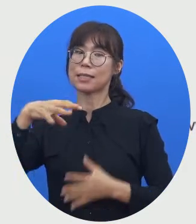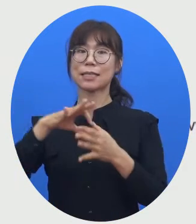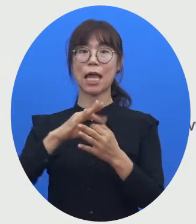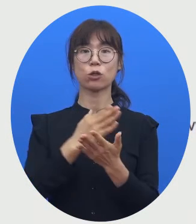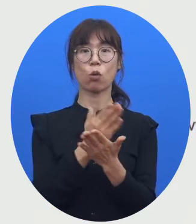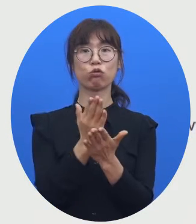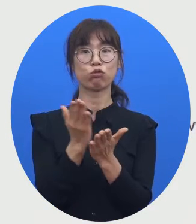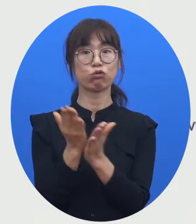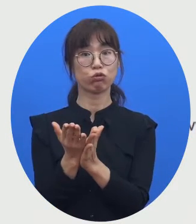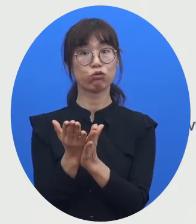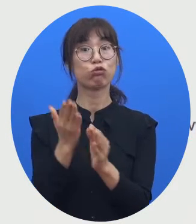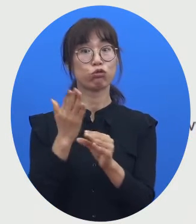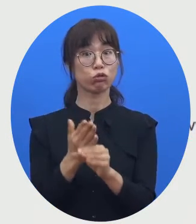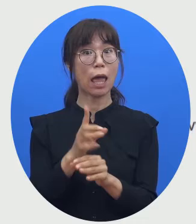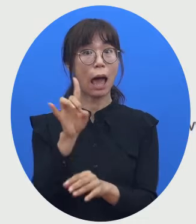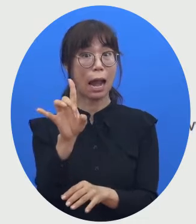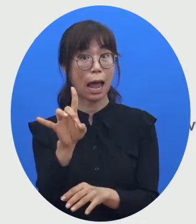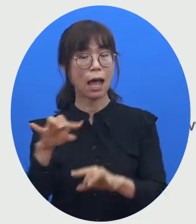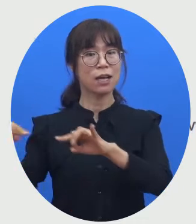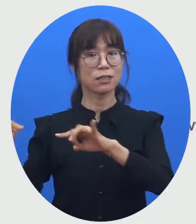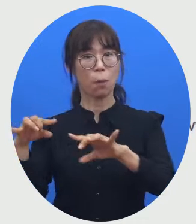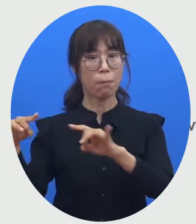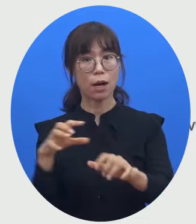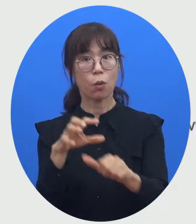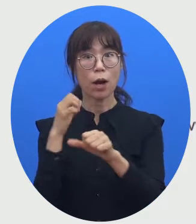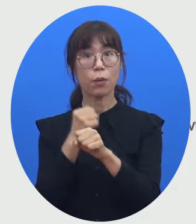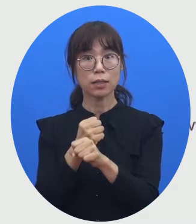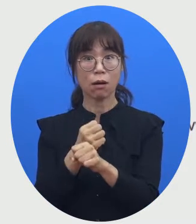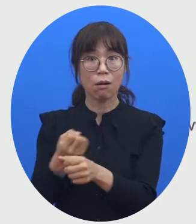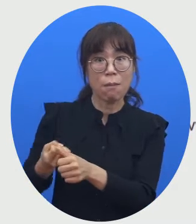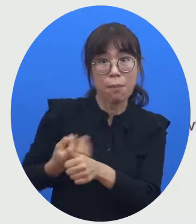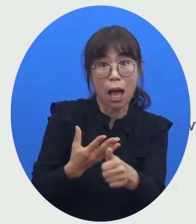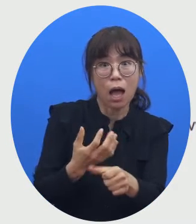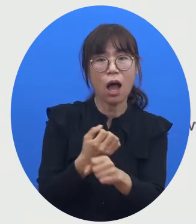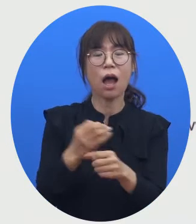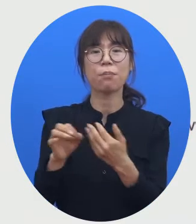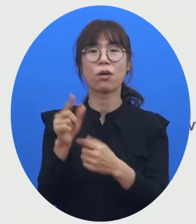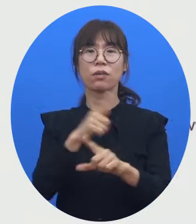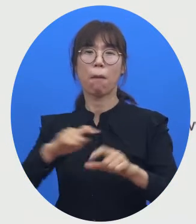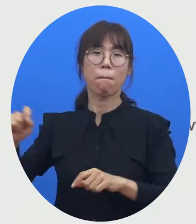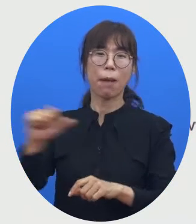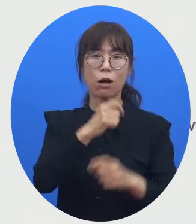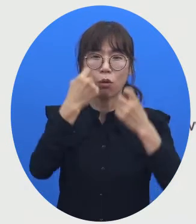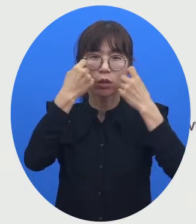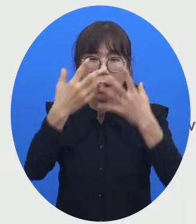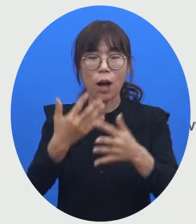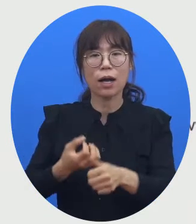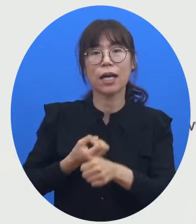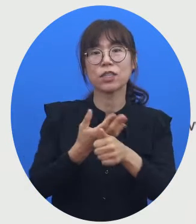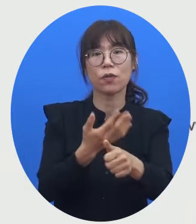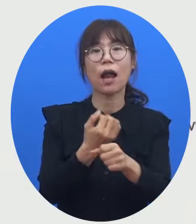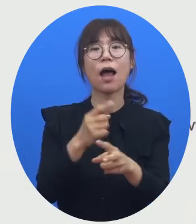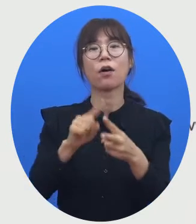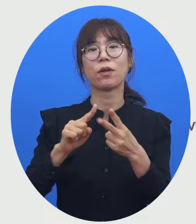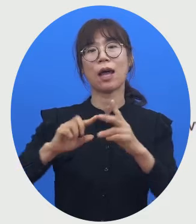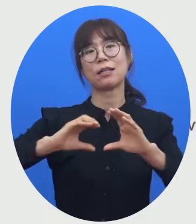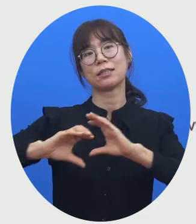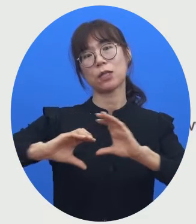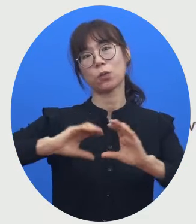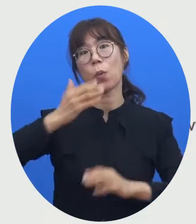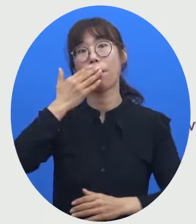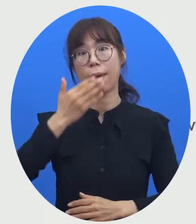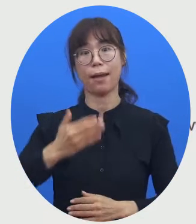전파를 이용해서 주고받으면 신속하고 정확하게 정보를 전달하거나 의사소통할 수 있다는 것입니다.